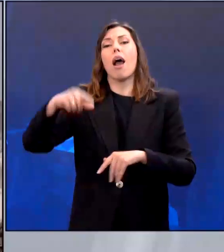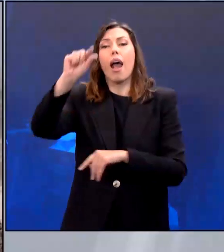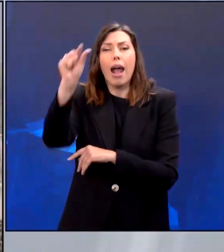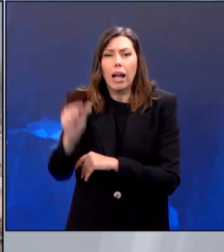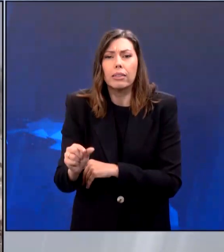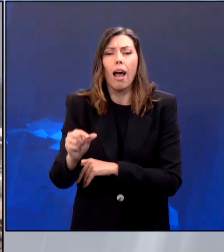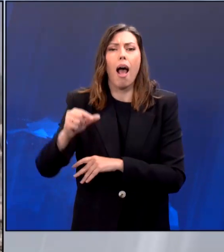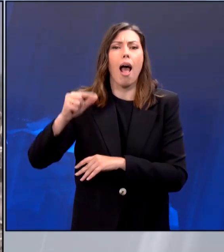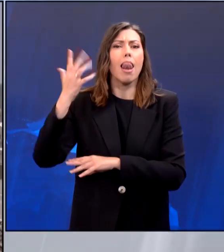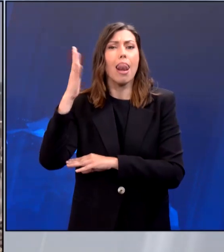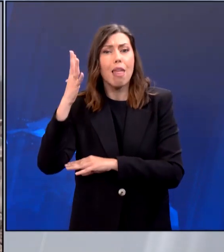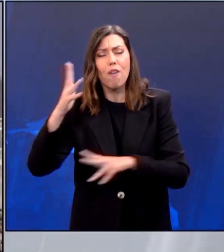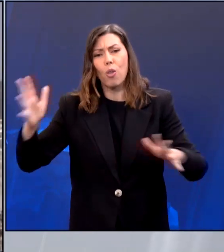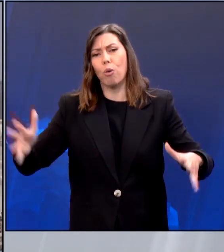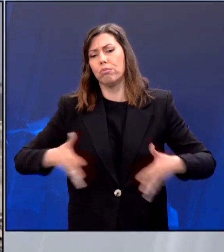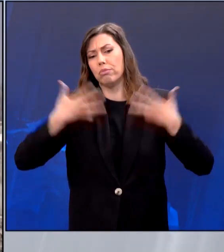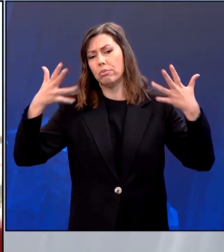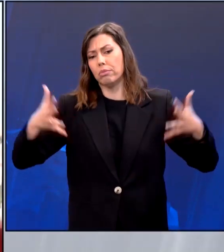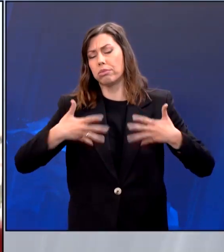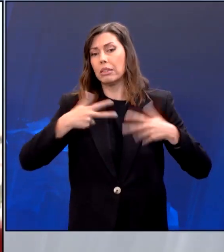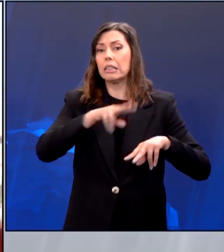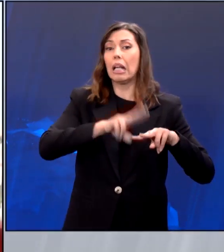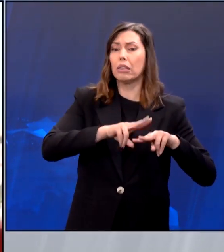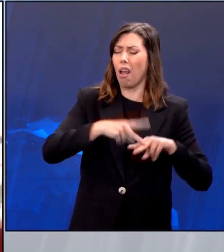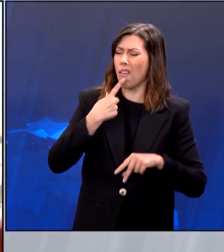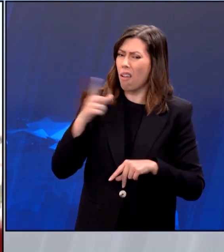Το Ισραήλ αρνείται τους ισχυρισμούς της Χαμάς.